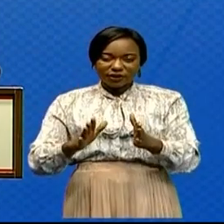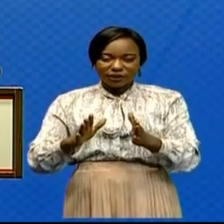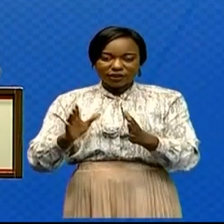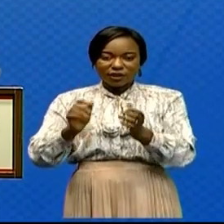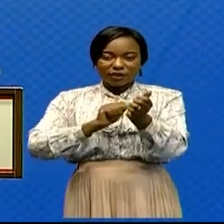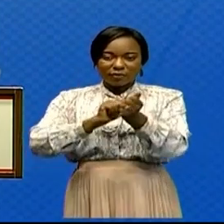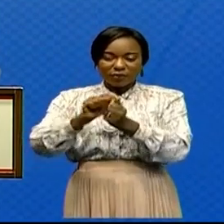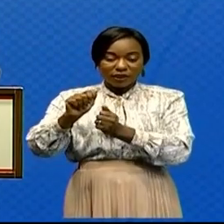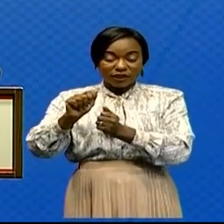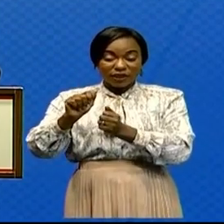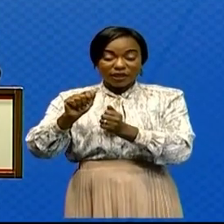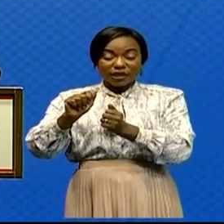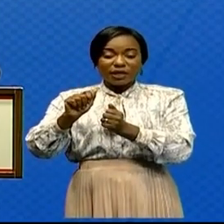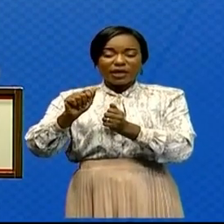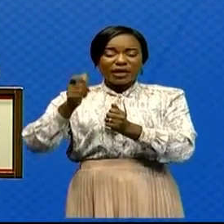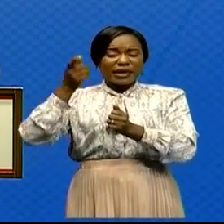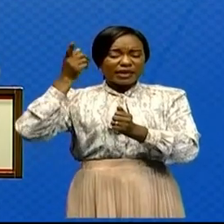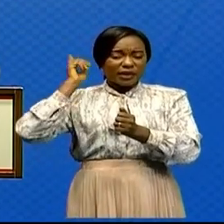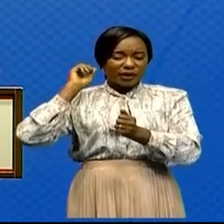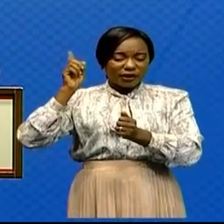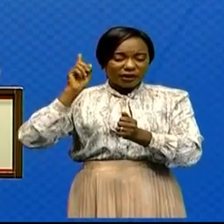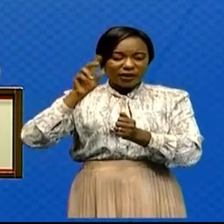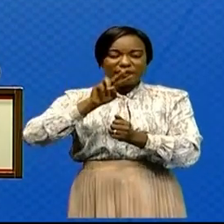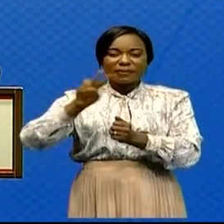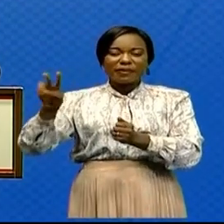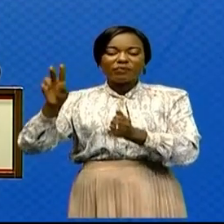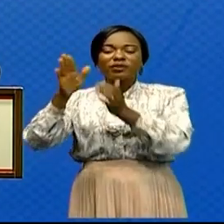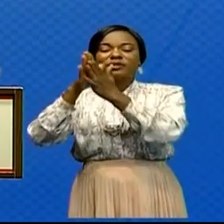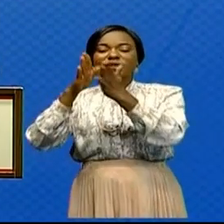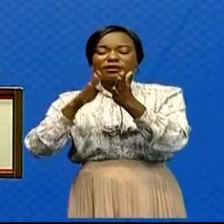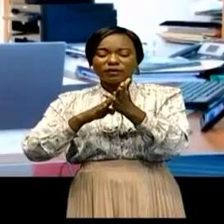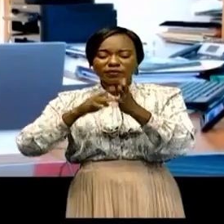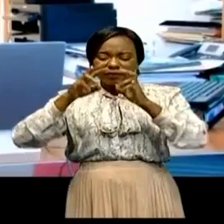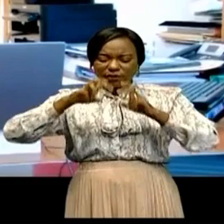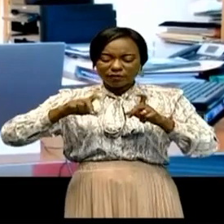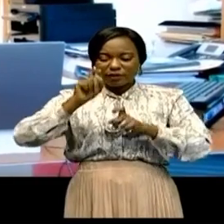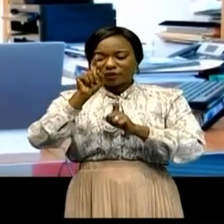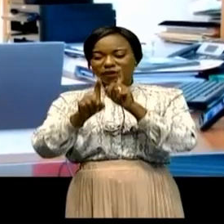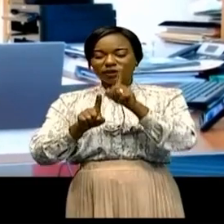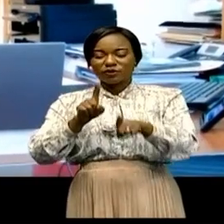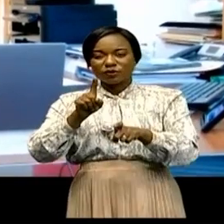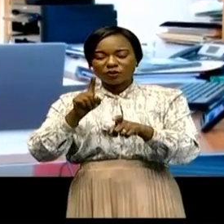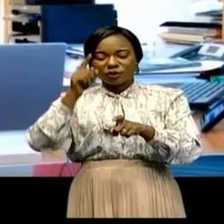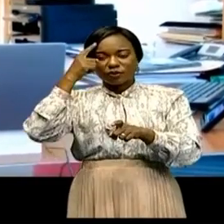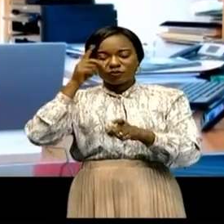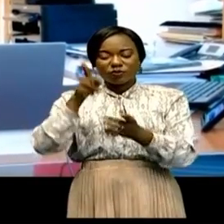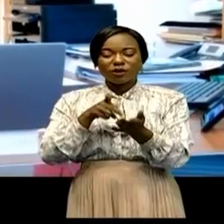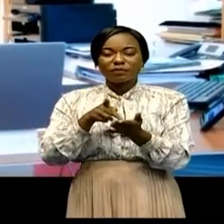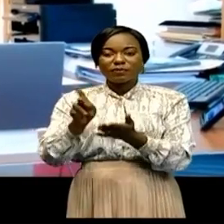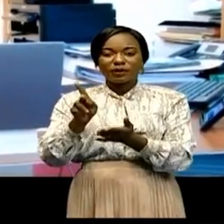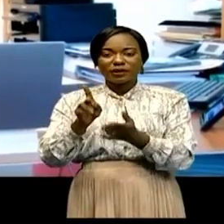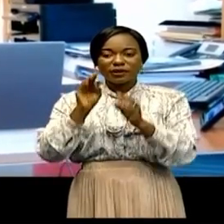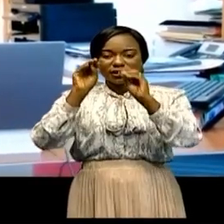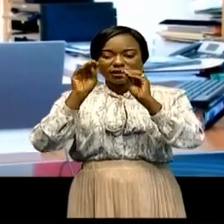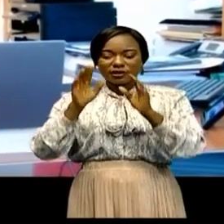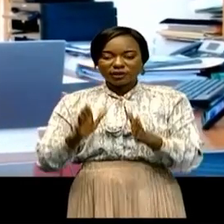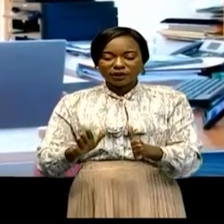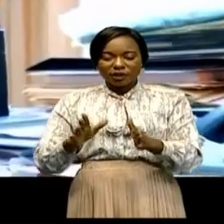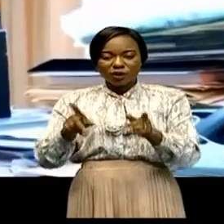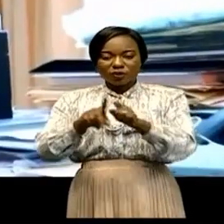Bibois en 2019. D'examiner les questions et entrer à la paix des enseignants et du personnel